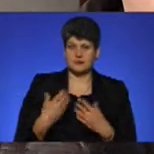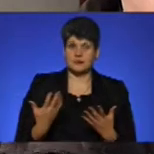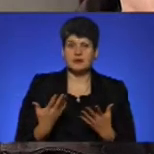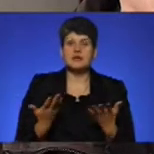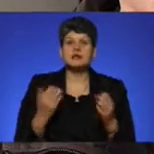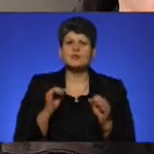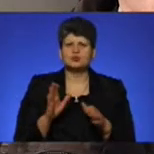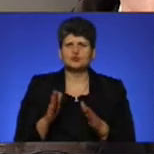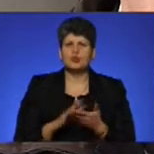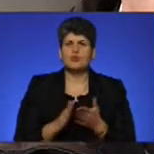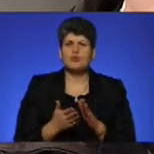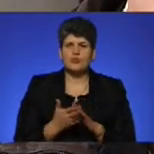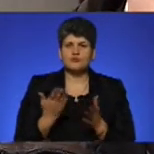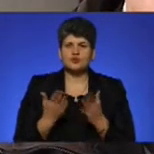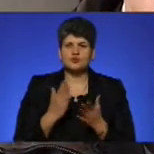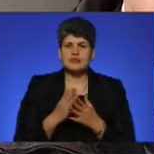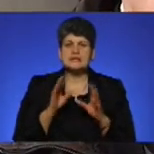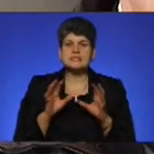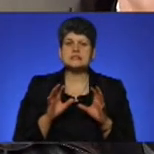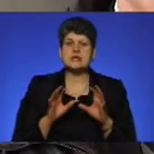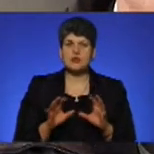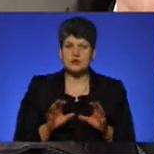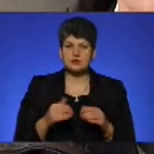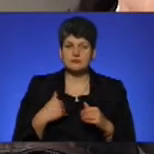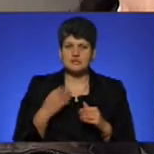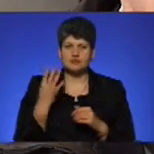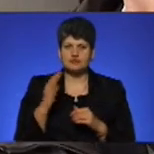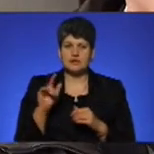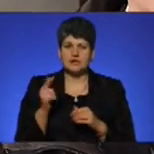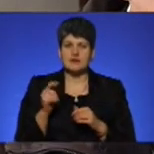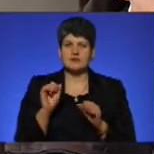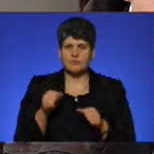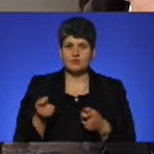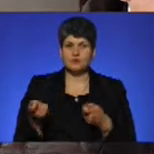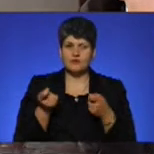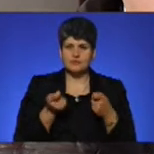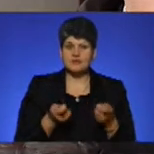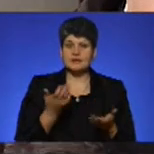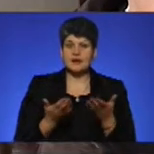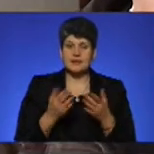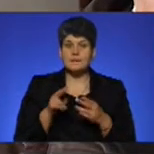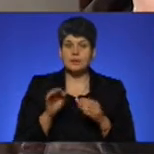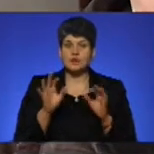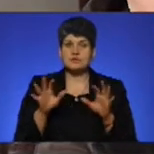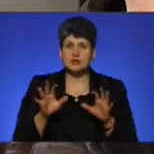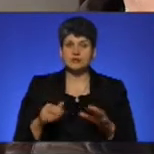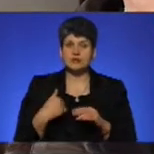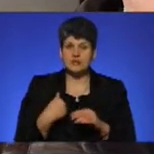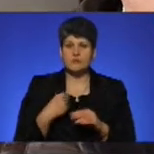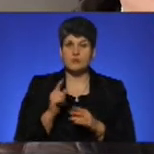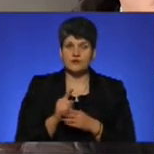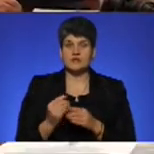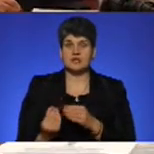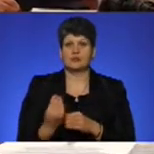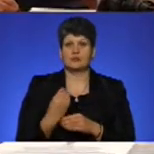бути умови, якщо є закон? Ми і за 4 гривні можемо вазити, але по закону нам повинні доплачувати.